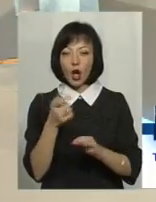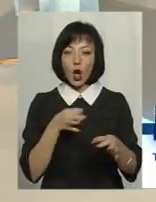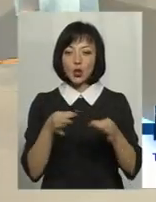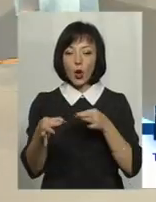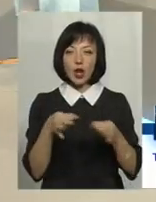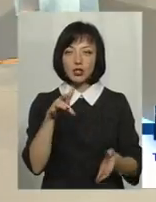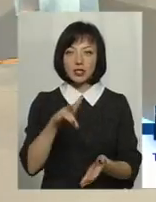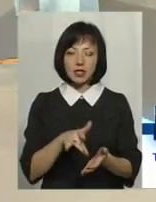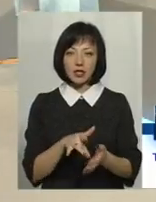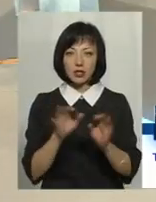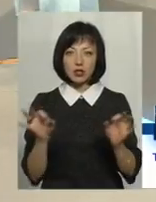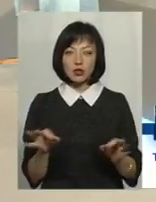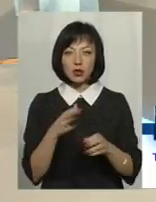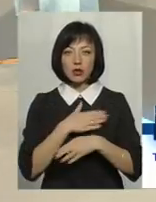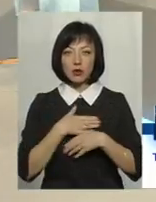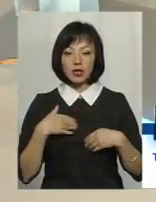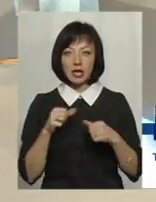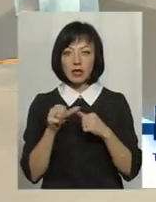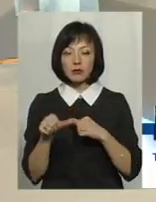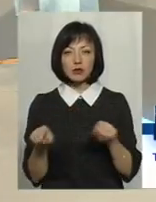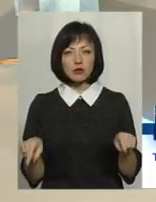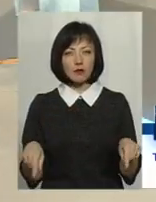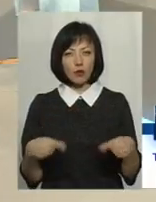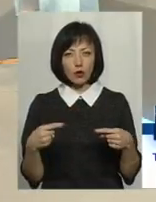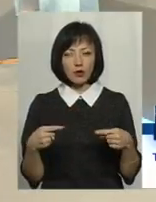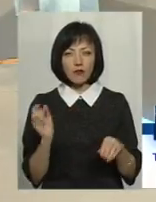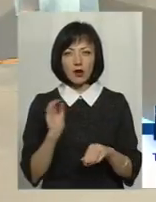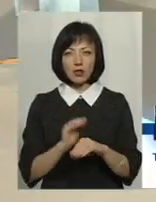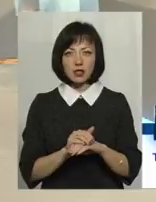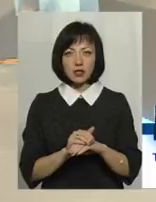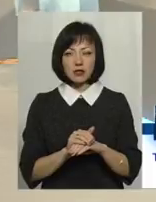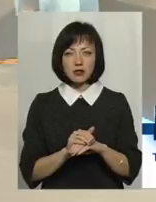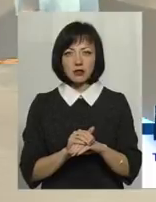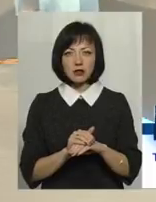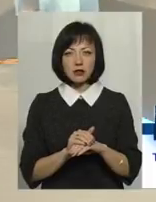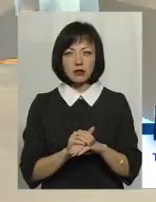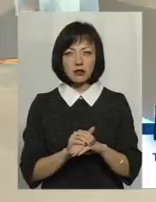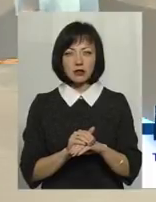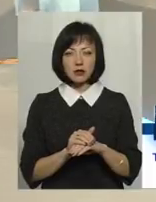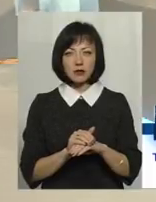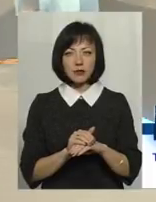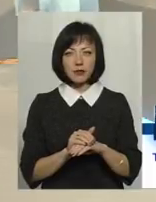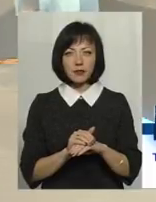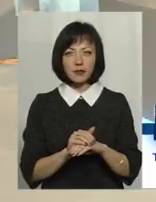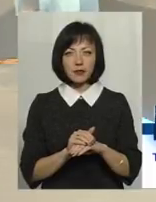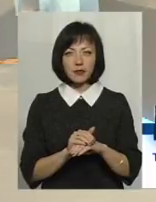не хотіли, крім створення фактично баз за